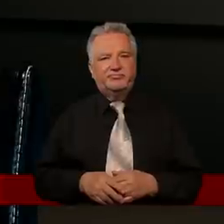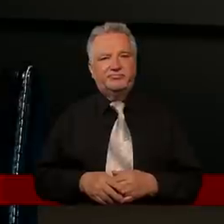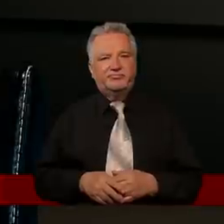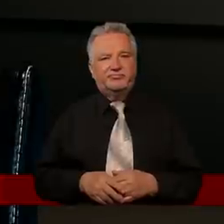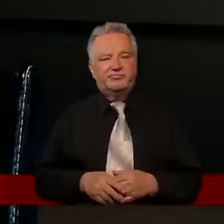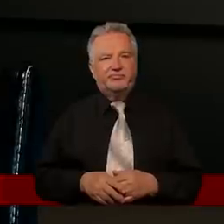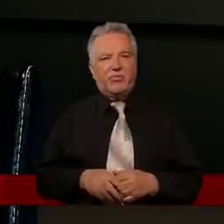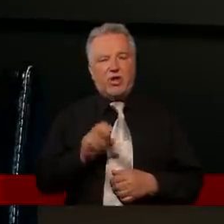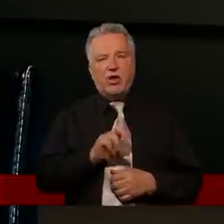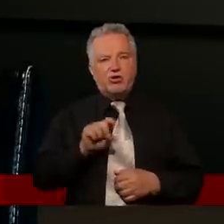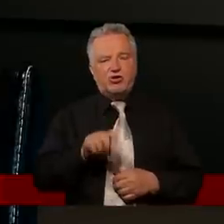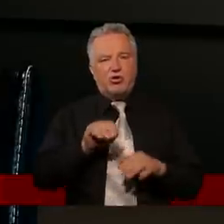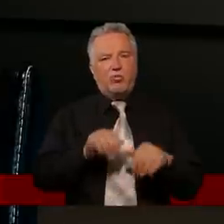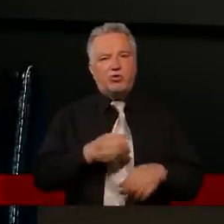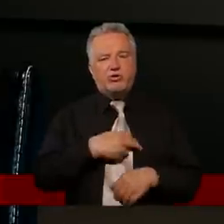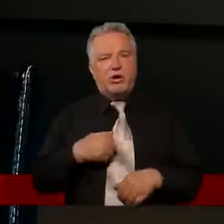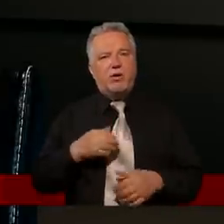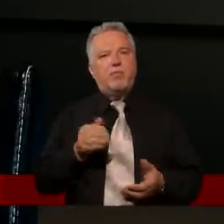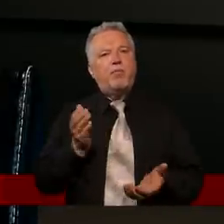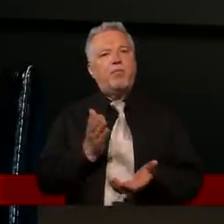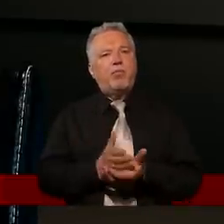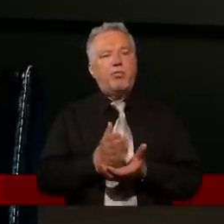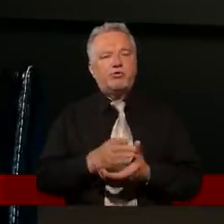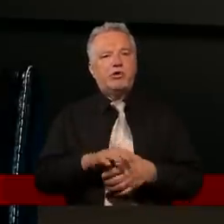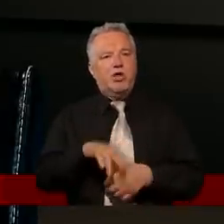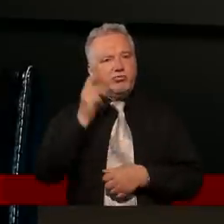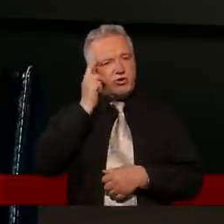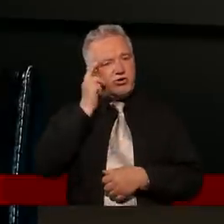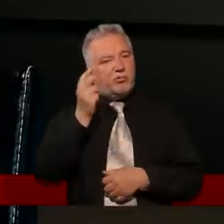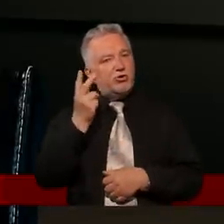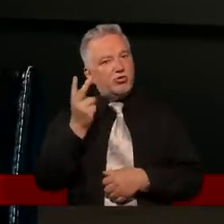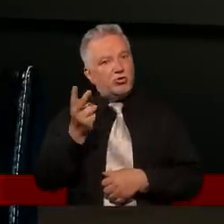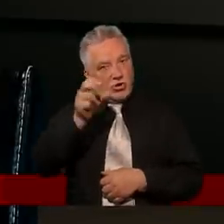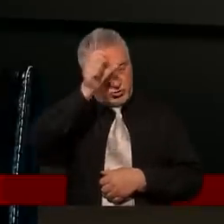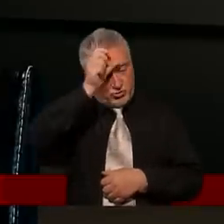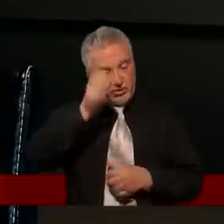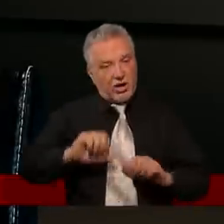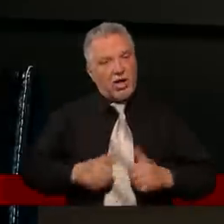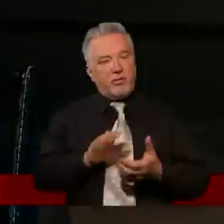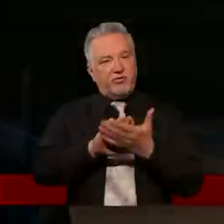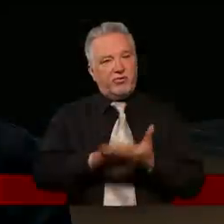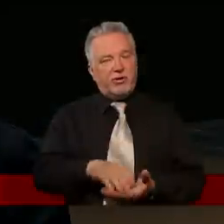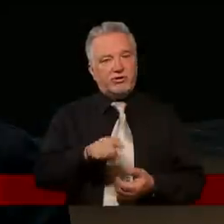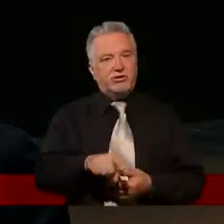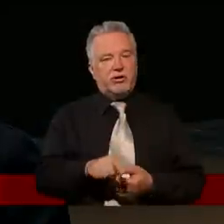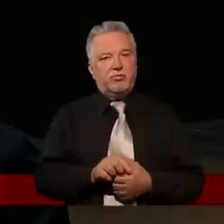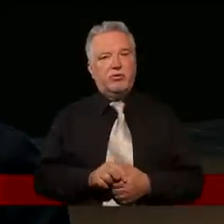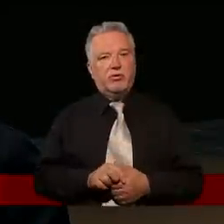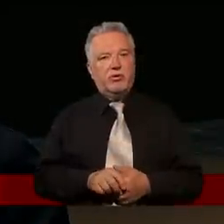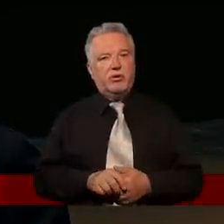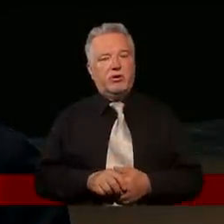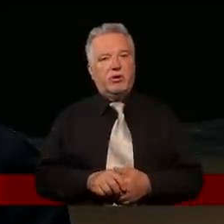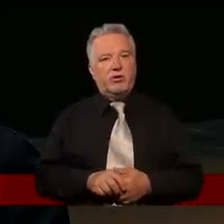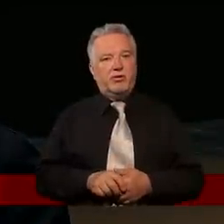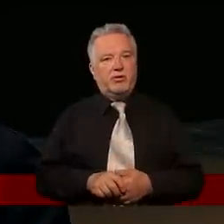Fantastyczna myśl. I czy to może nam pomóc w zrozumieniu drugiego człowieka i żeby mu wybaczyć? W kontekście tylko